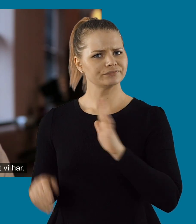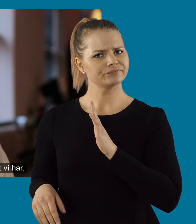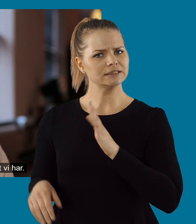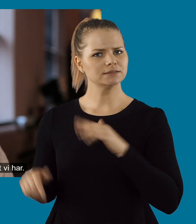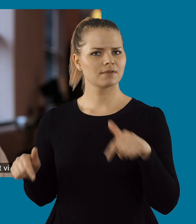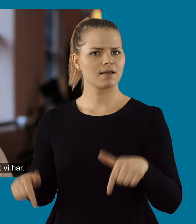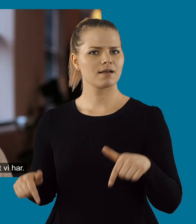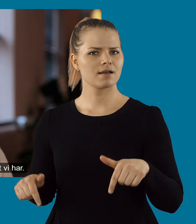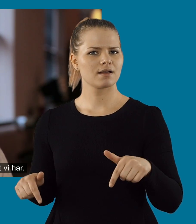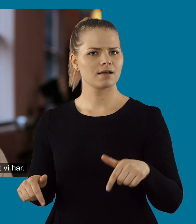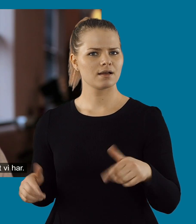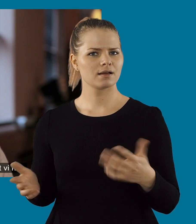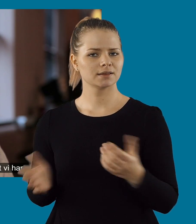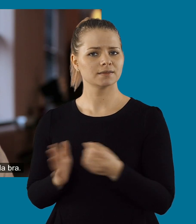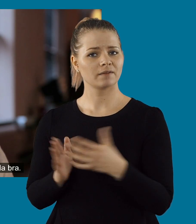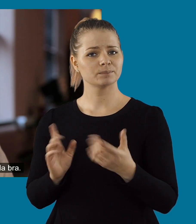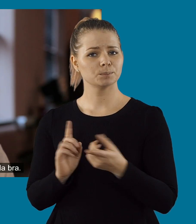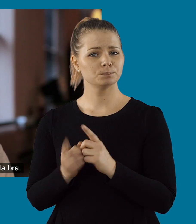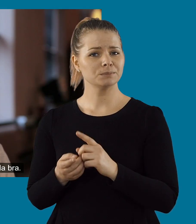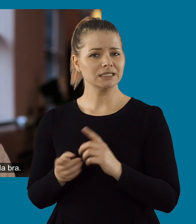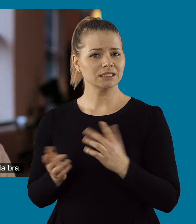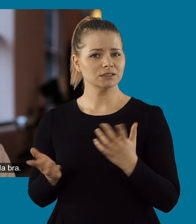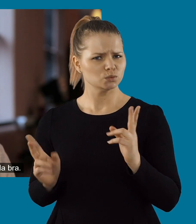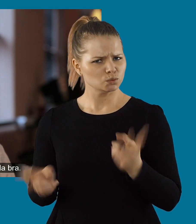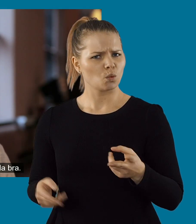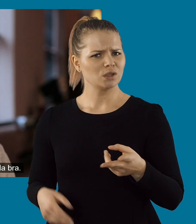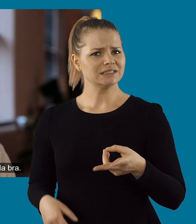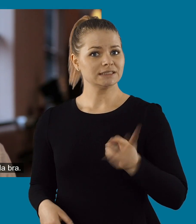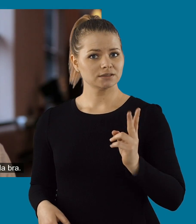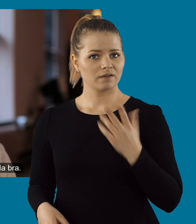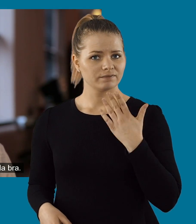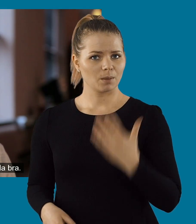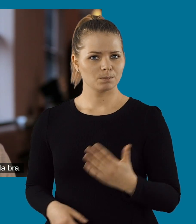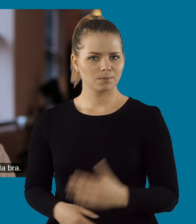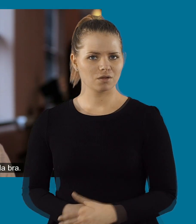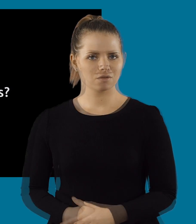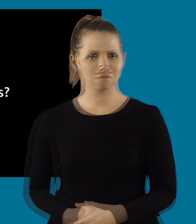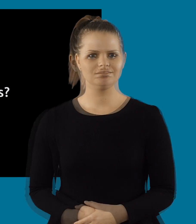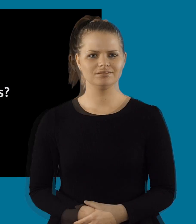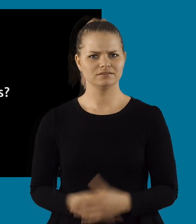Och den känner vi ju att vi har här. Det är det som gör att det blir så jävla bra.